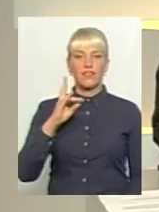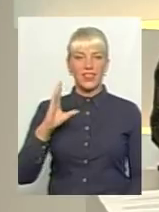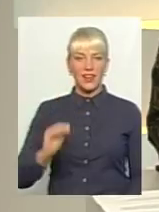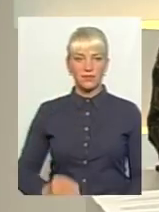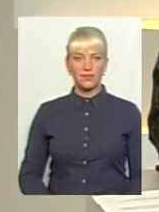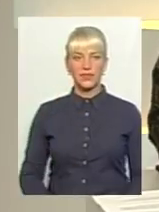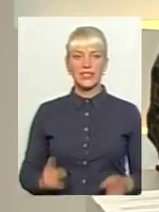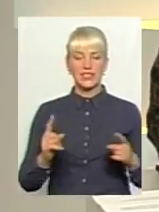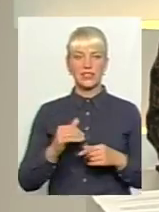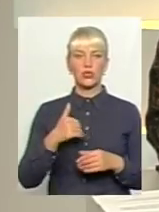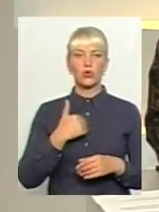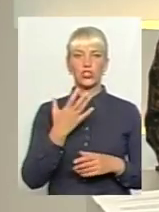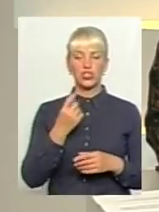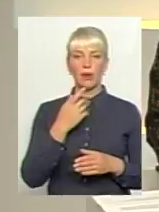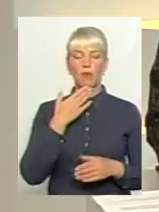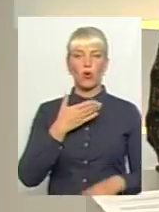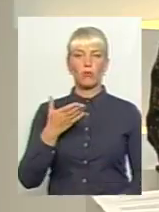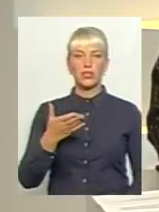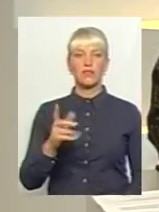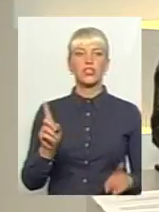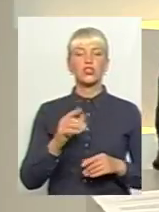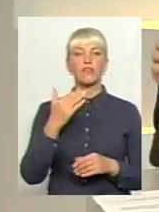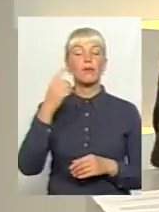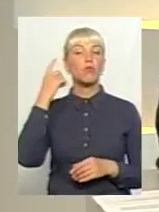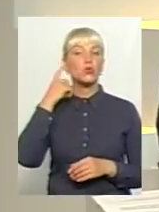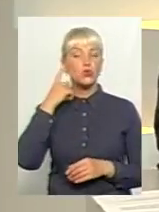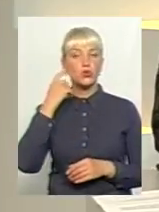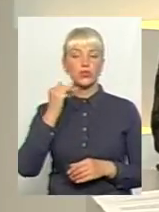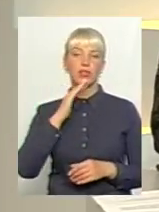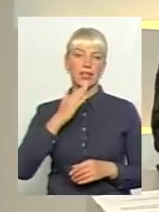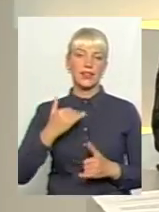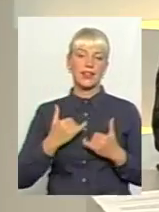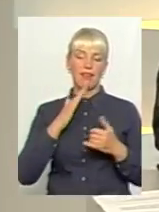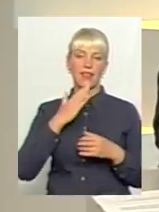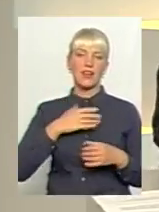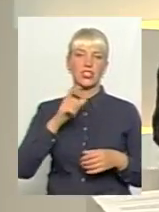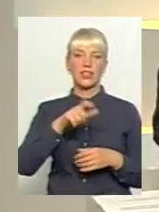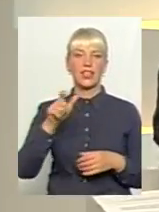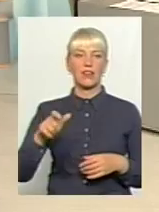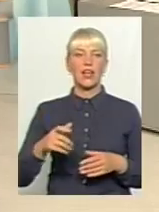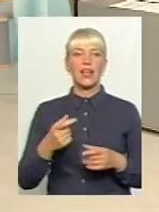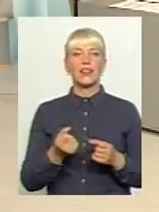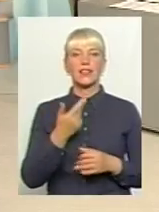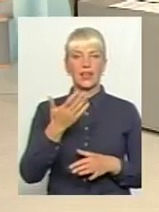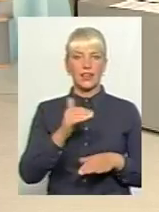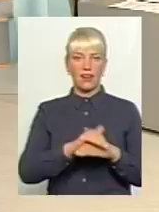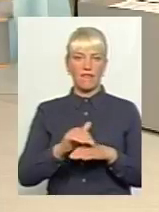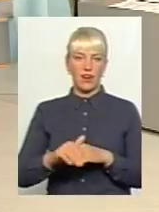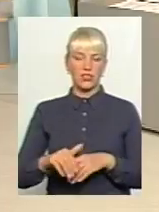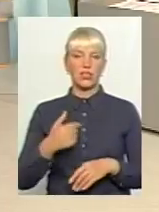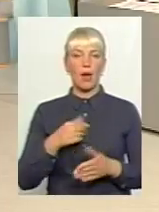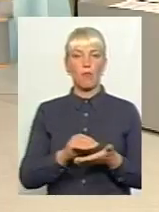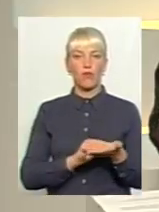стисло хочу, щоб прокоментували те, що почули. І для наших телеглядачів декілька все ж таки фактів. Я